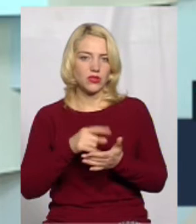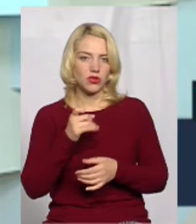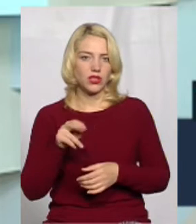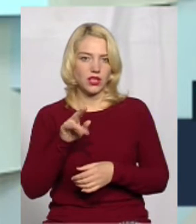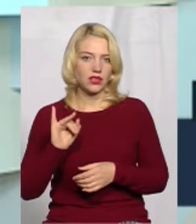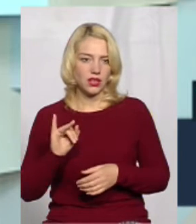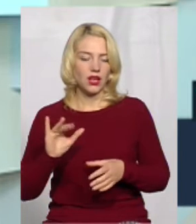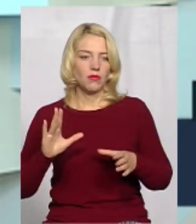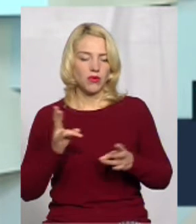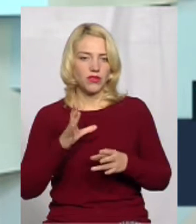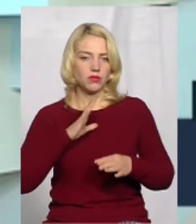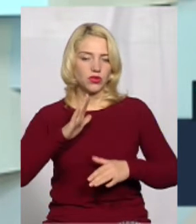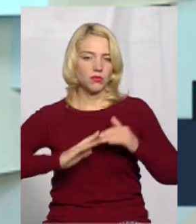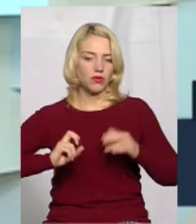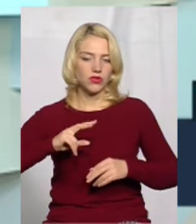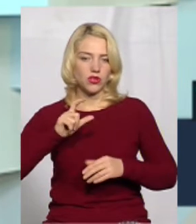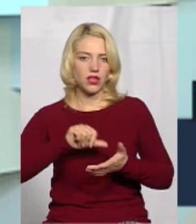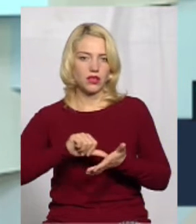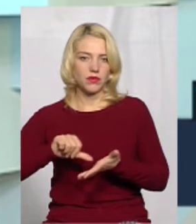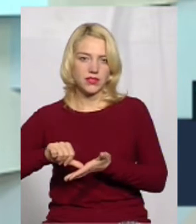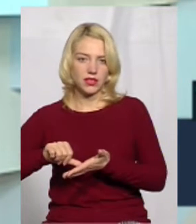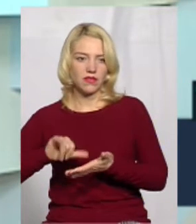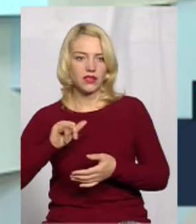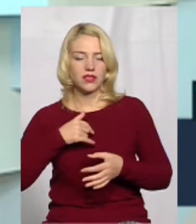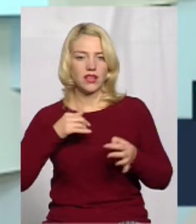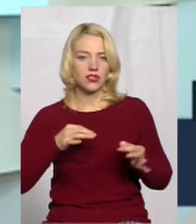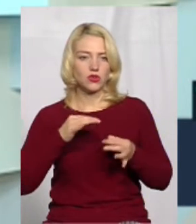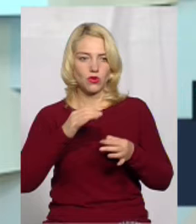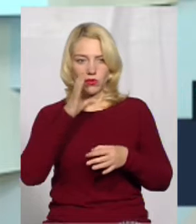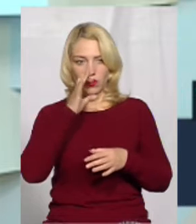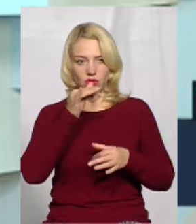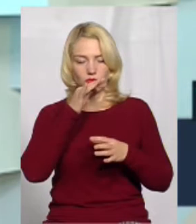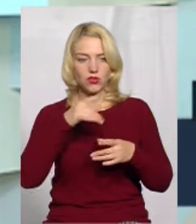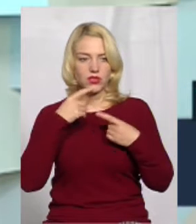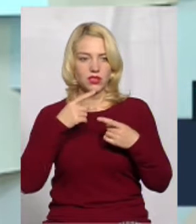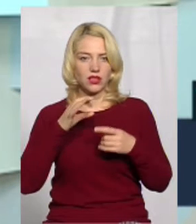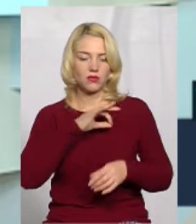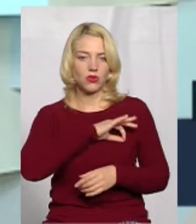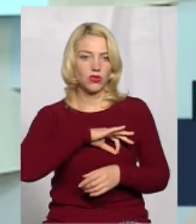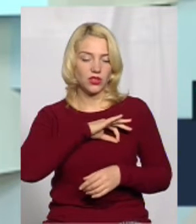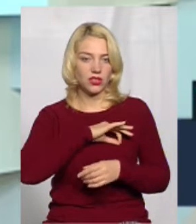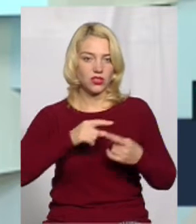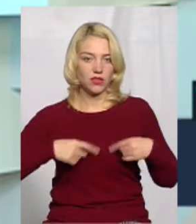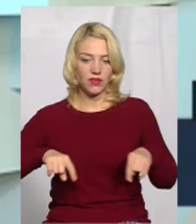тут мають професіонали представляти. Я нічого поганого не хочу сказати про юридичний відділ, але я рахую, що